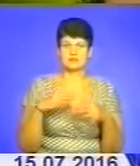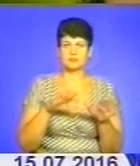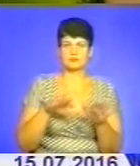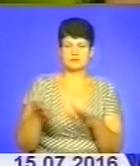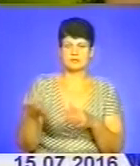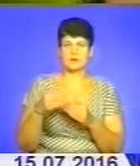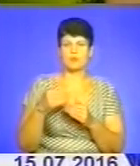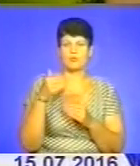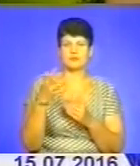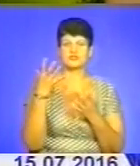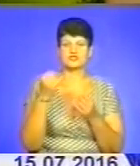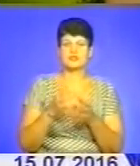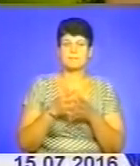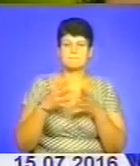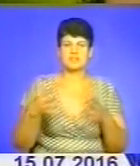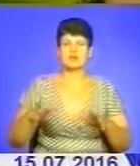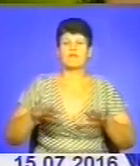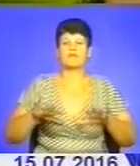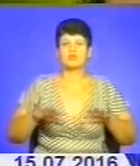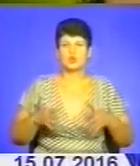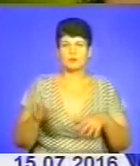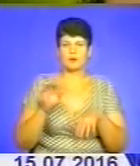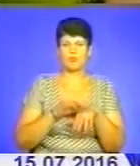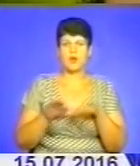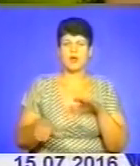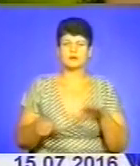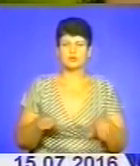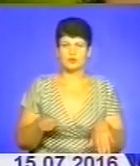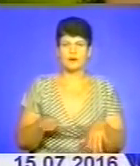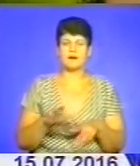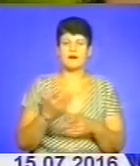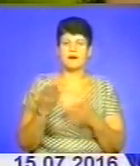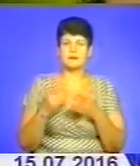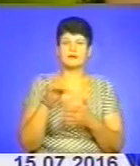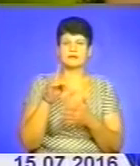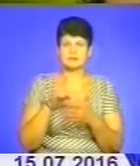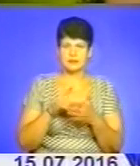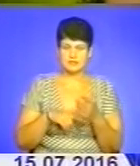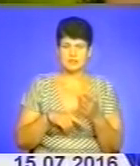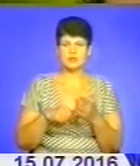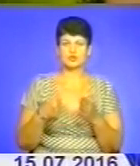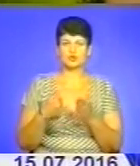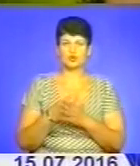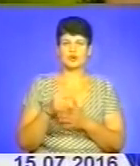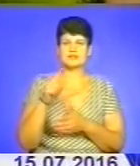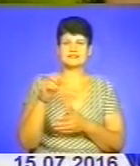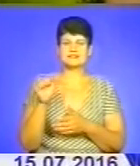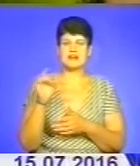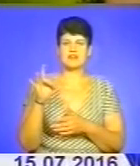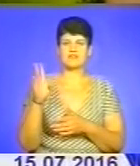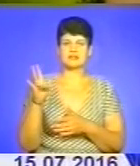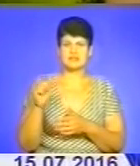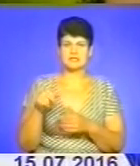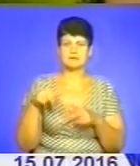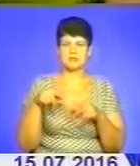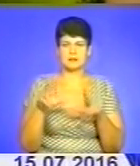Попереду ще більша втома, біль у ногах, але непохитна надія, що все-таки до Зарваниці всі доберемося